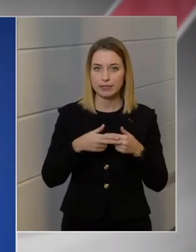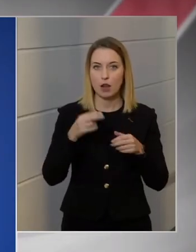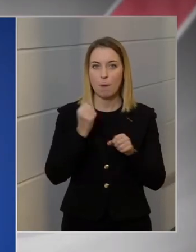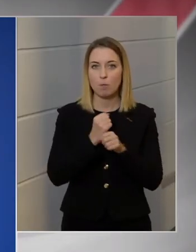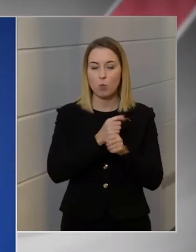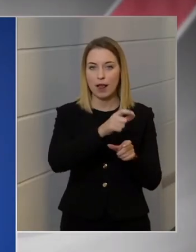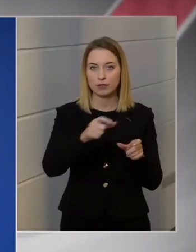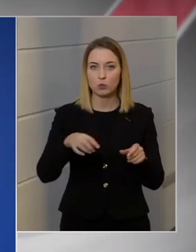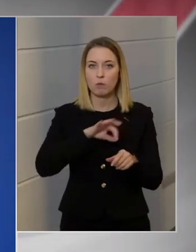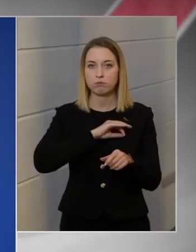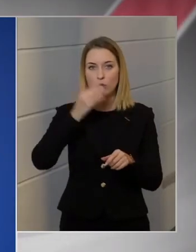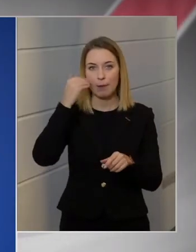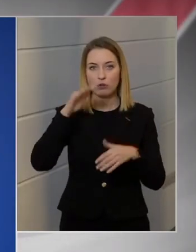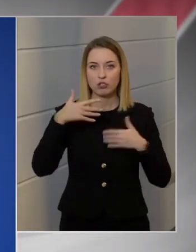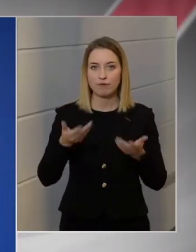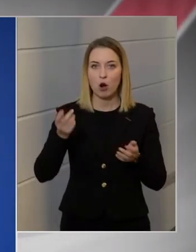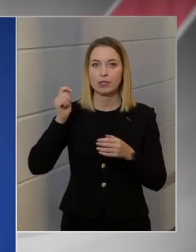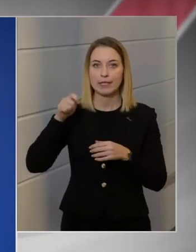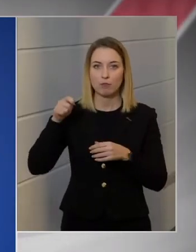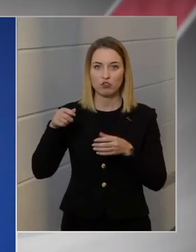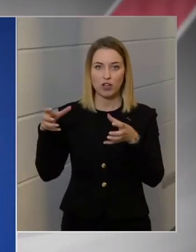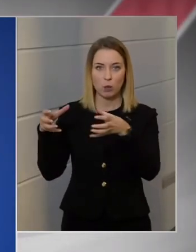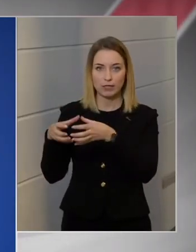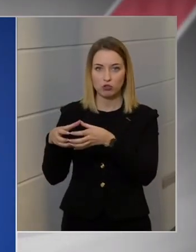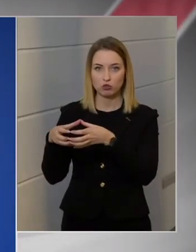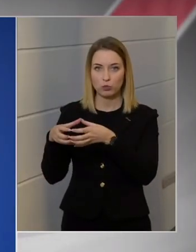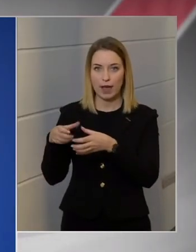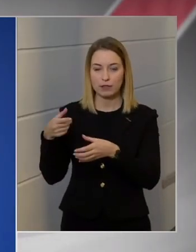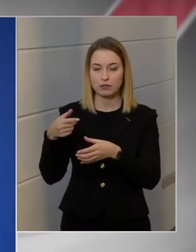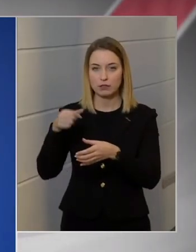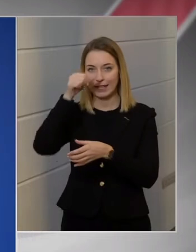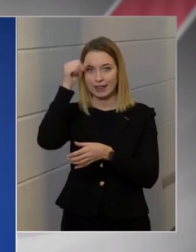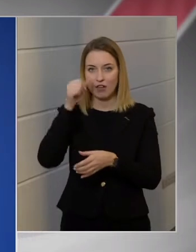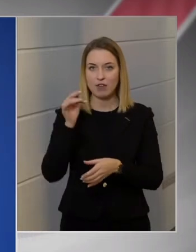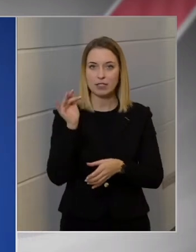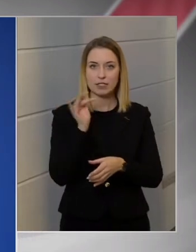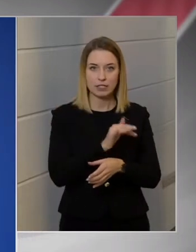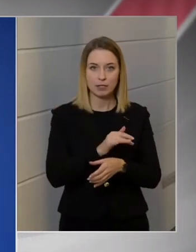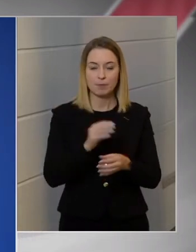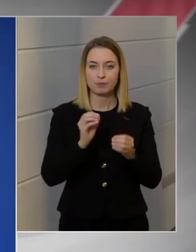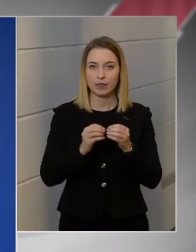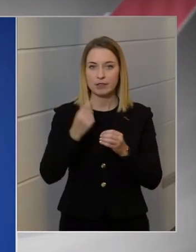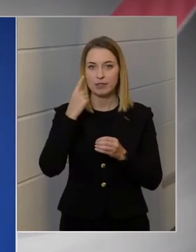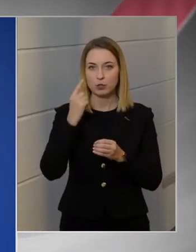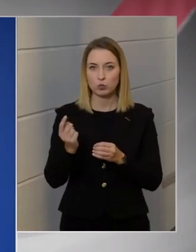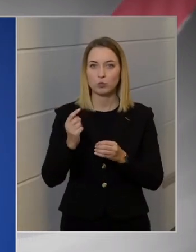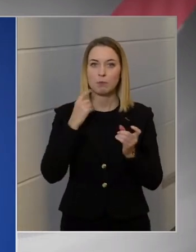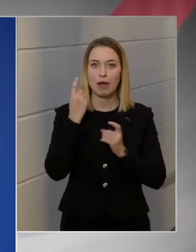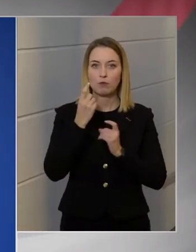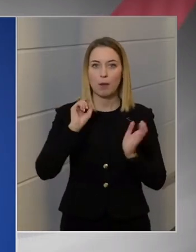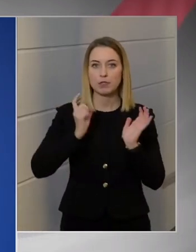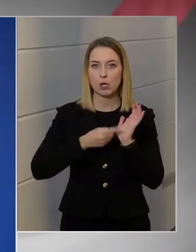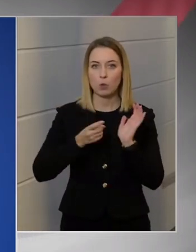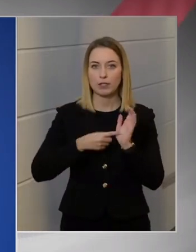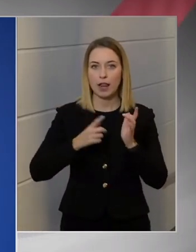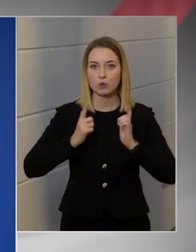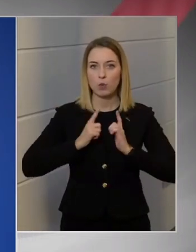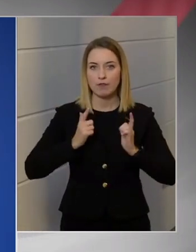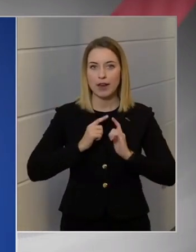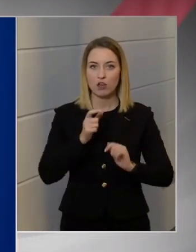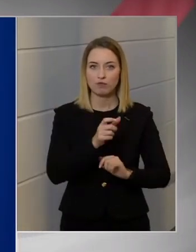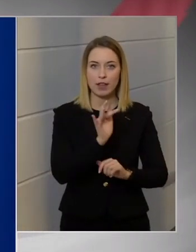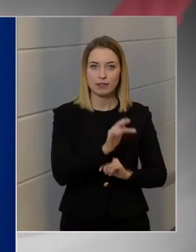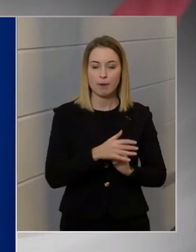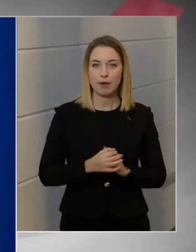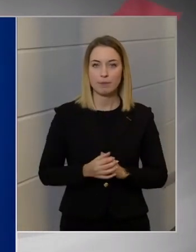polgármester vagy a képviselőtestület, leginkább a képviselőtestület nevezi ki, ezért meg tud fogalmazni kötelező elvárásokat is vele szemben.